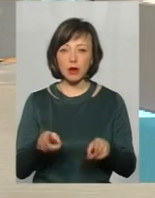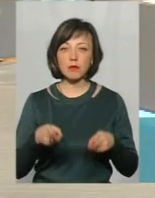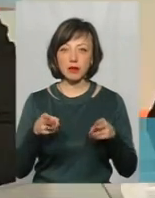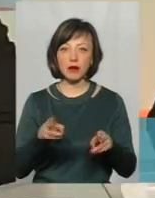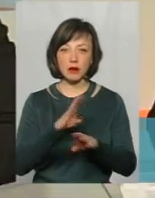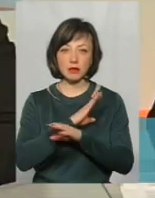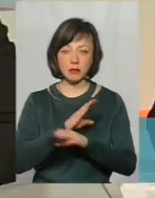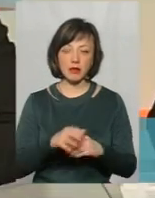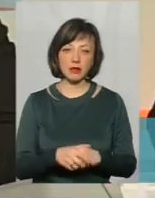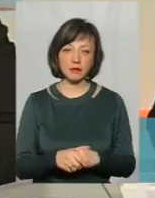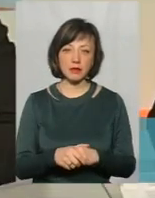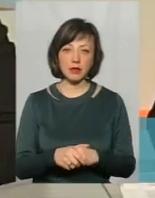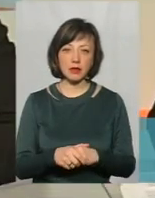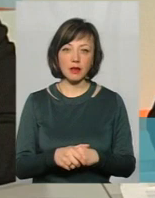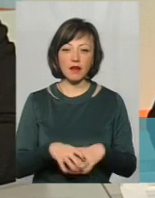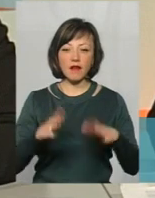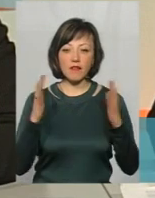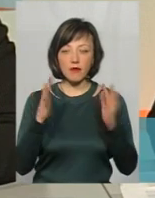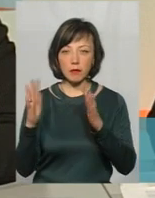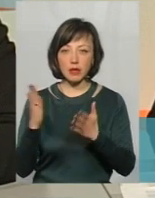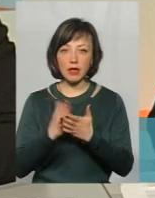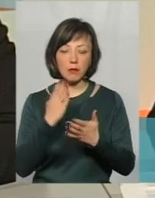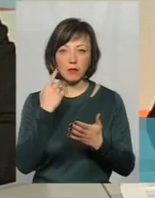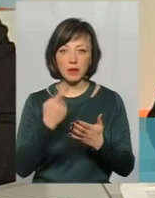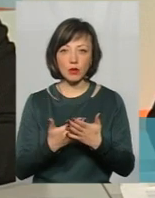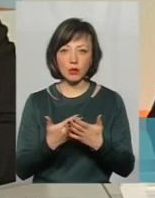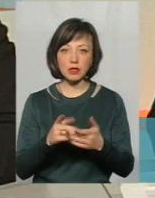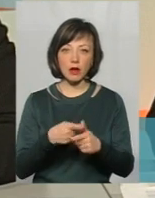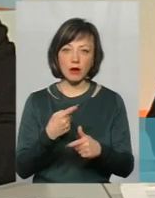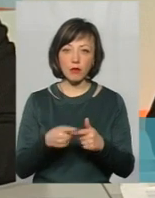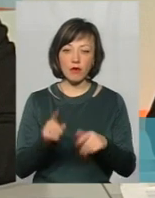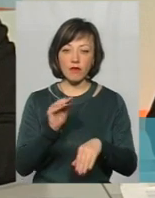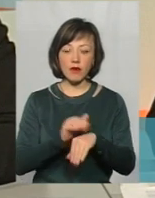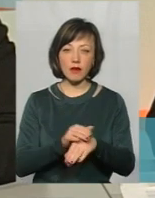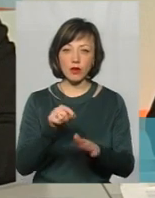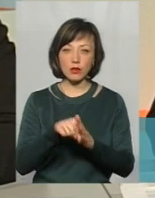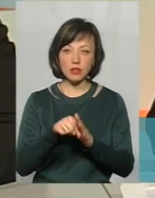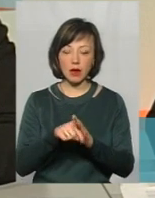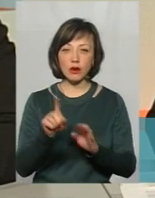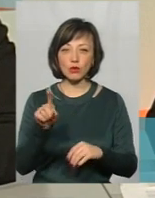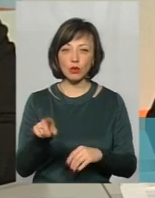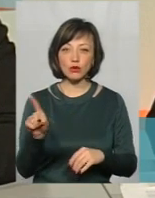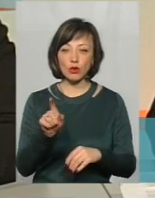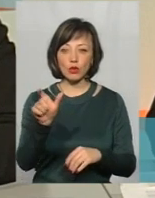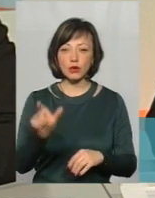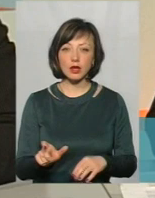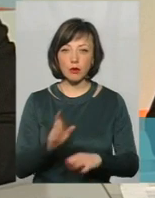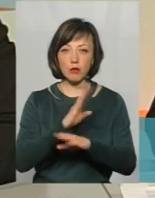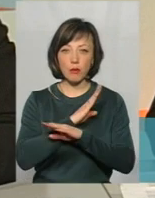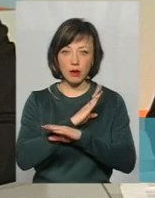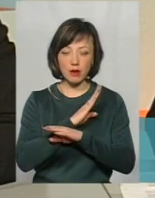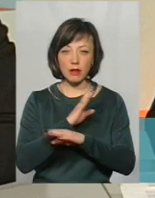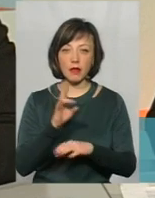смерті. Тобто, в ті випадки, коли є підозра або виявлено ознаки того, що людина померла